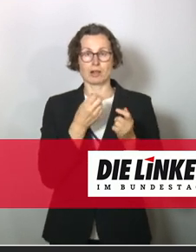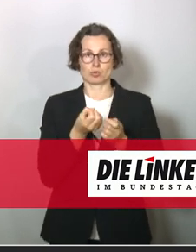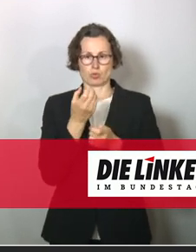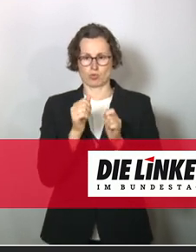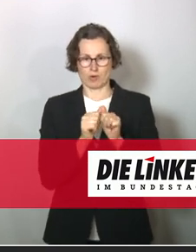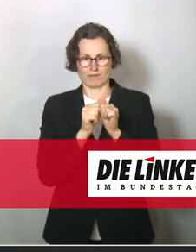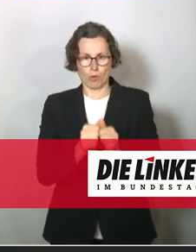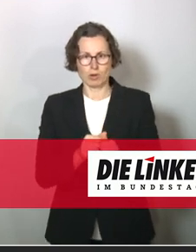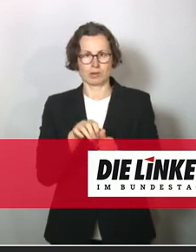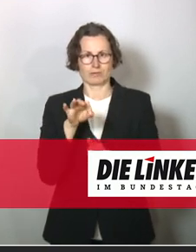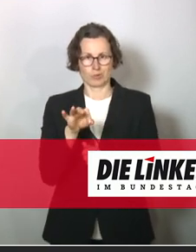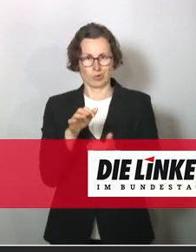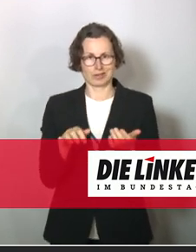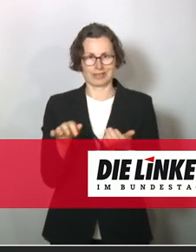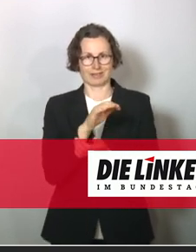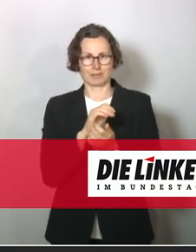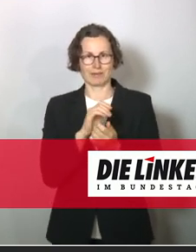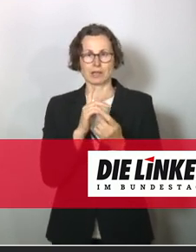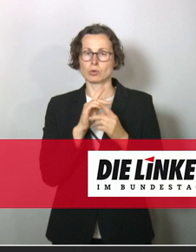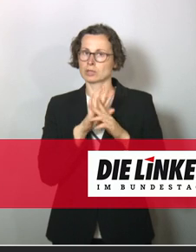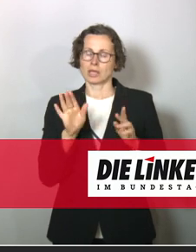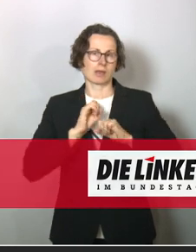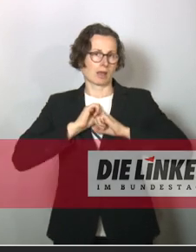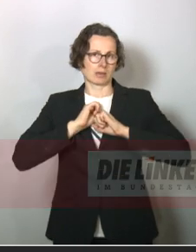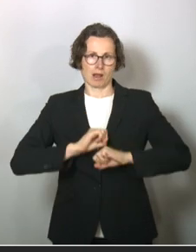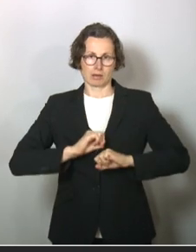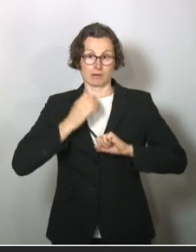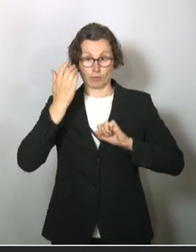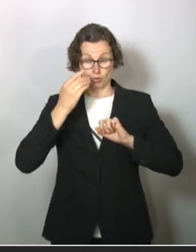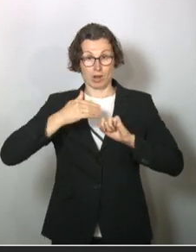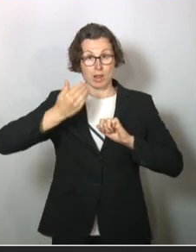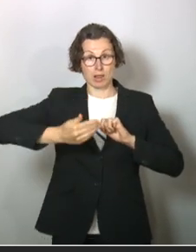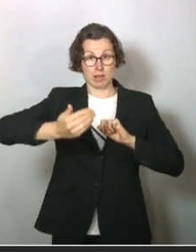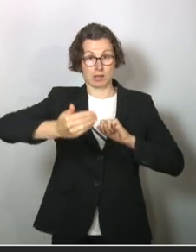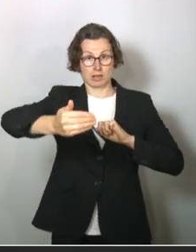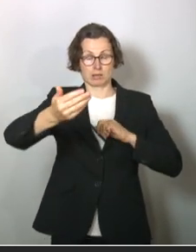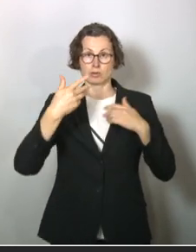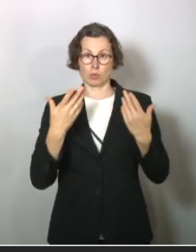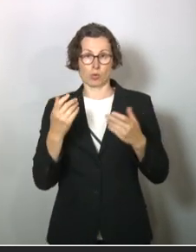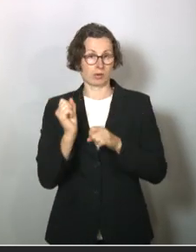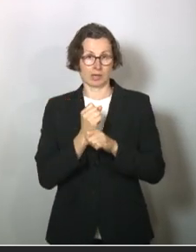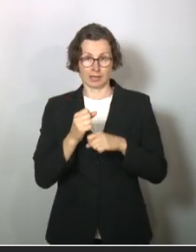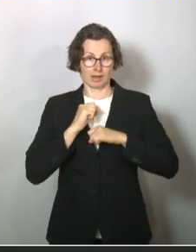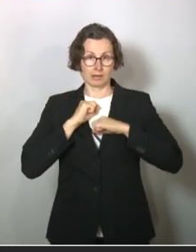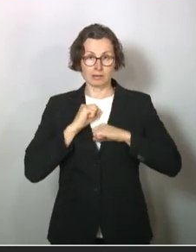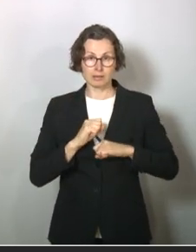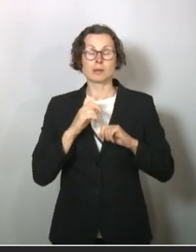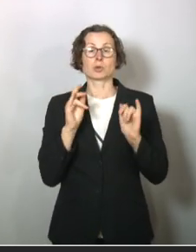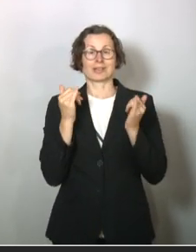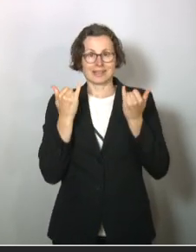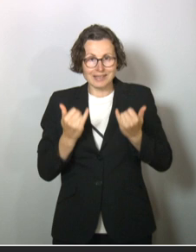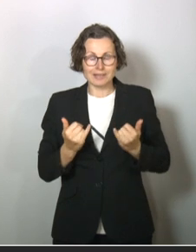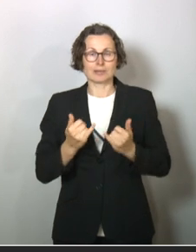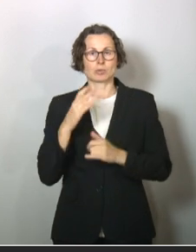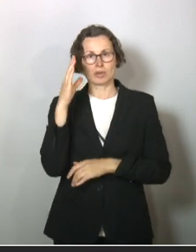der Krisenbewältigung unerträglich wären, wenn sich das regelmäßig wiederholt, dann müssen wir jetzt anfangen nachzudenken,